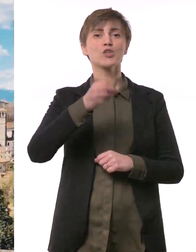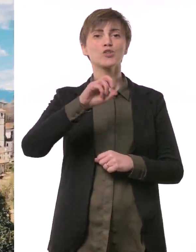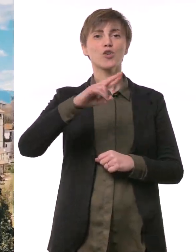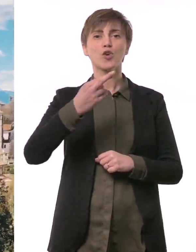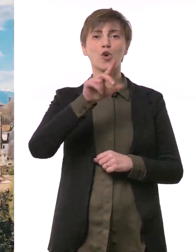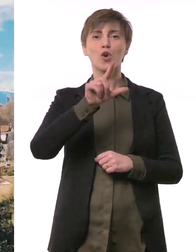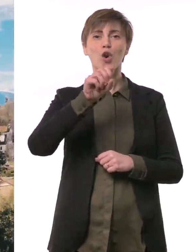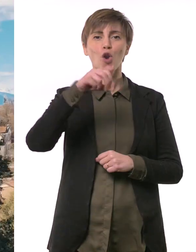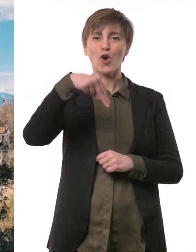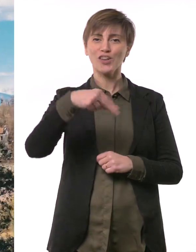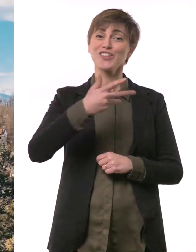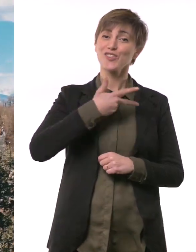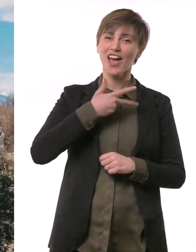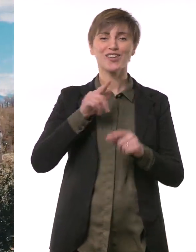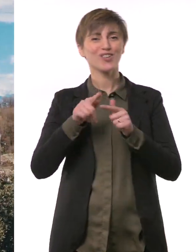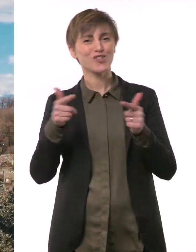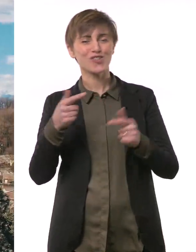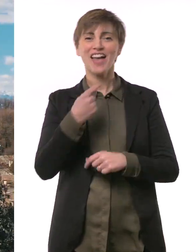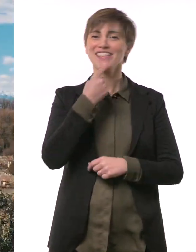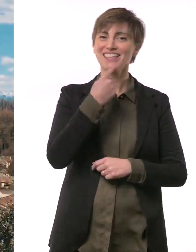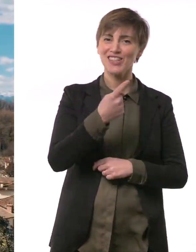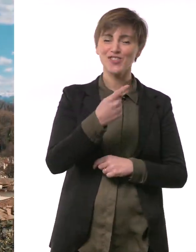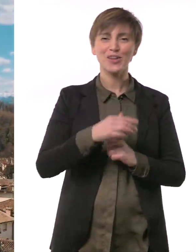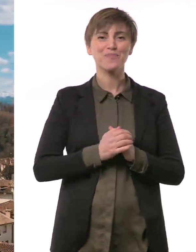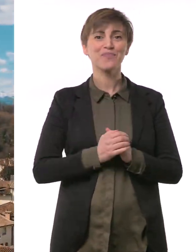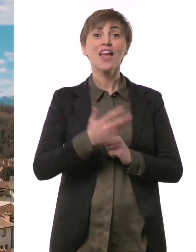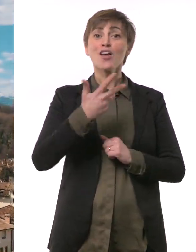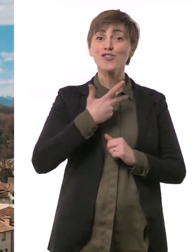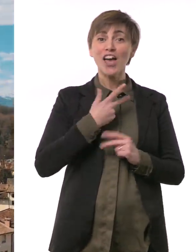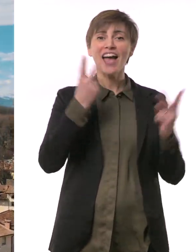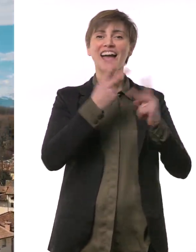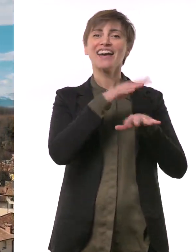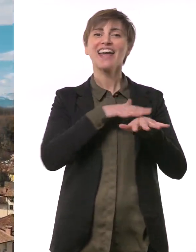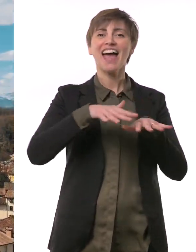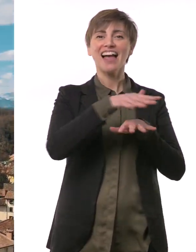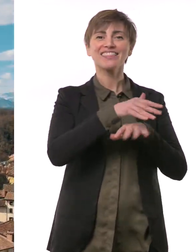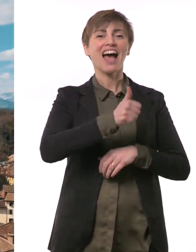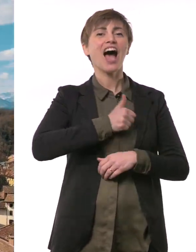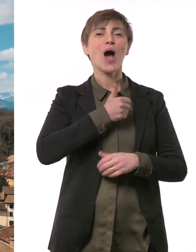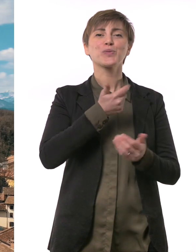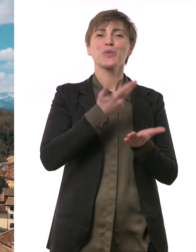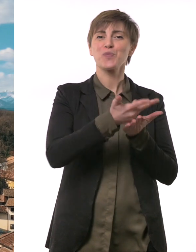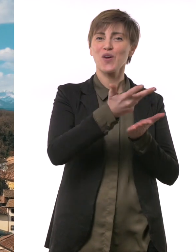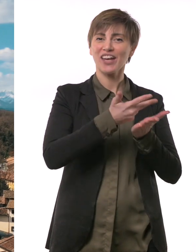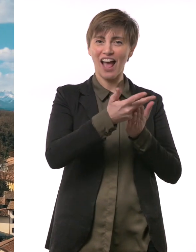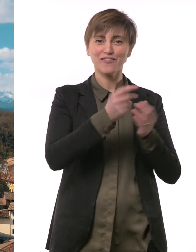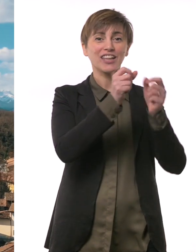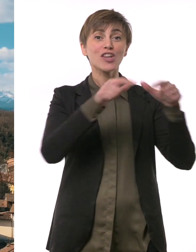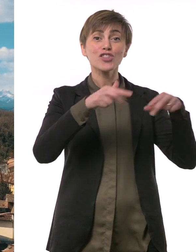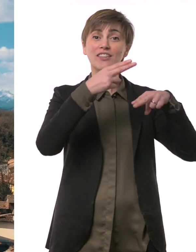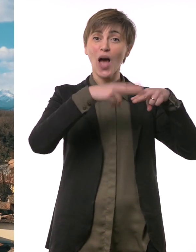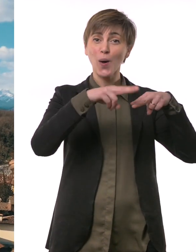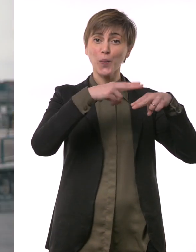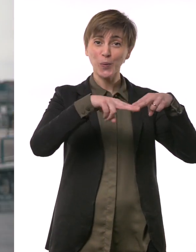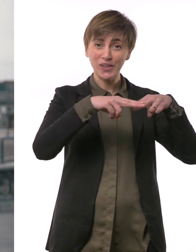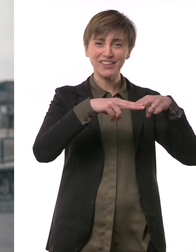Il friuli di Sgorlon c'è, non c'è e si dice. C'è nella realtà autobiografica di Udine e nella vicina campagna di Cassacco